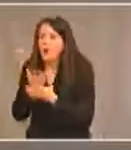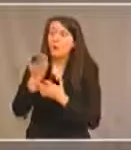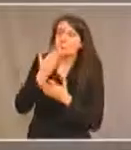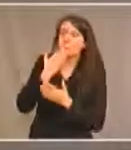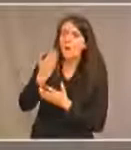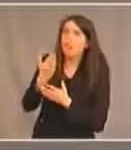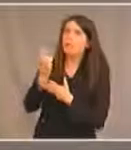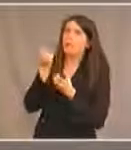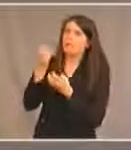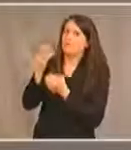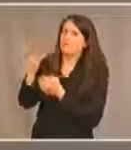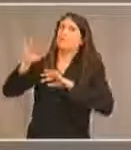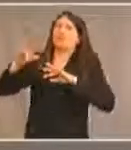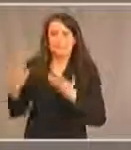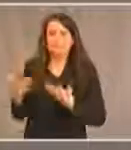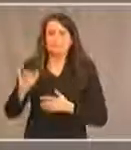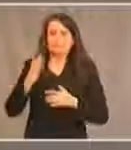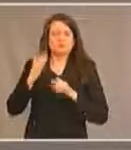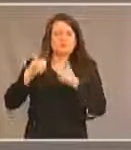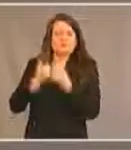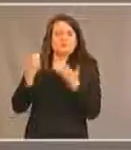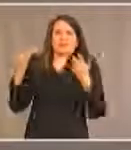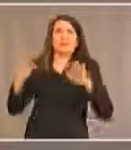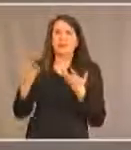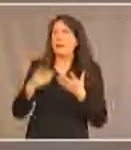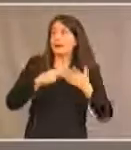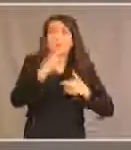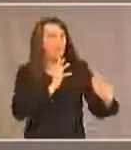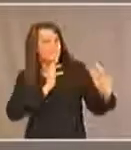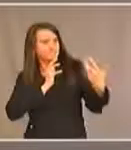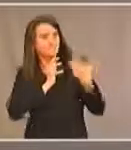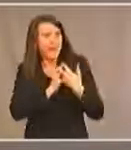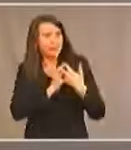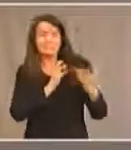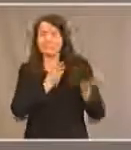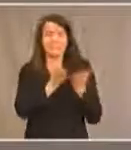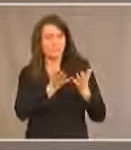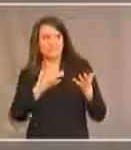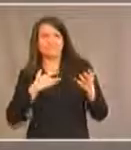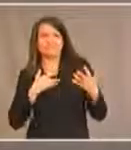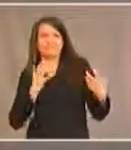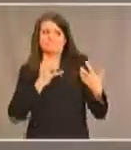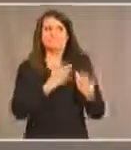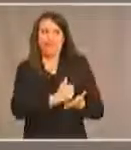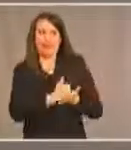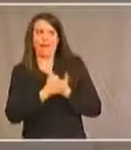information. Donc, ça, c'est un défi. Comment trouver le programme ou le service susceptible de vous aider?